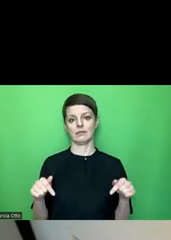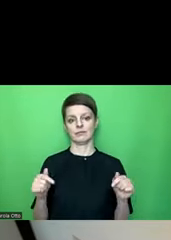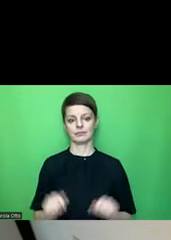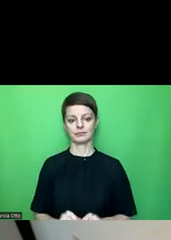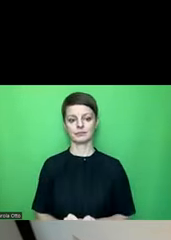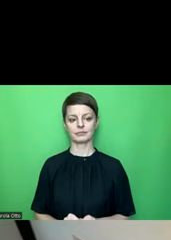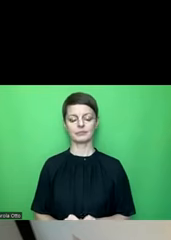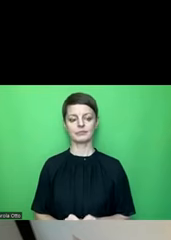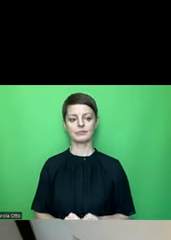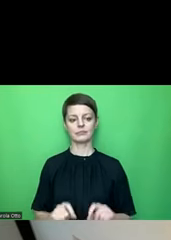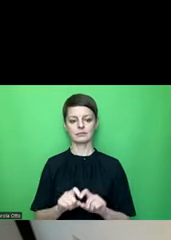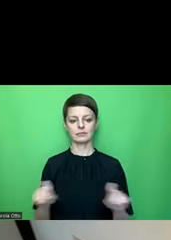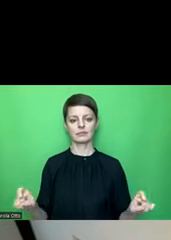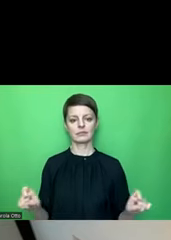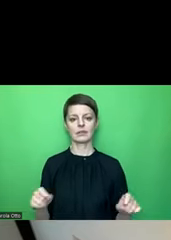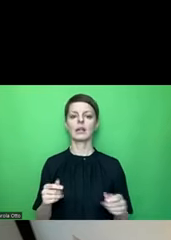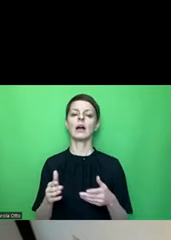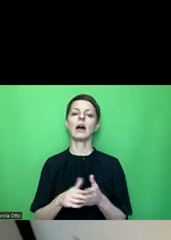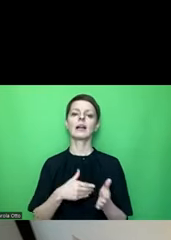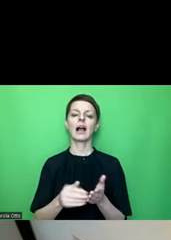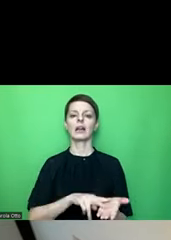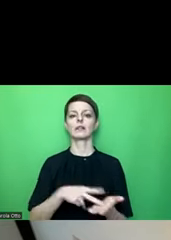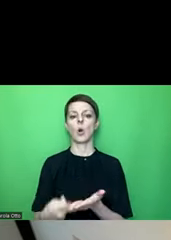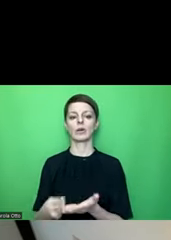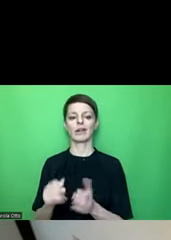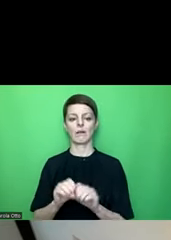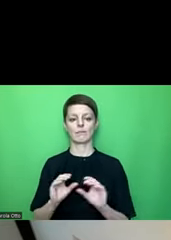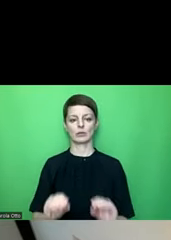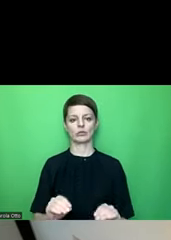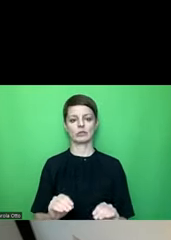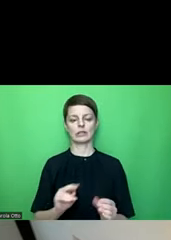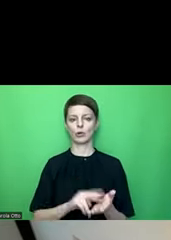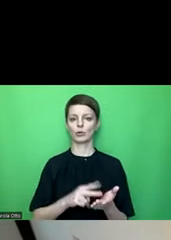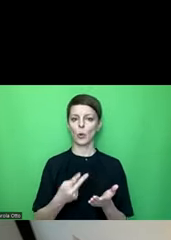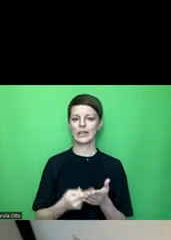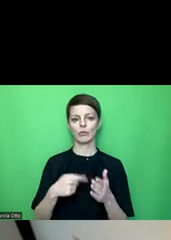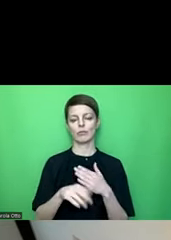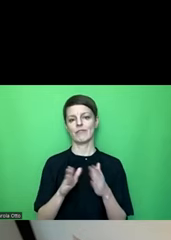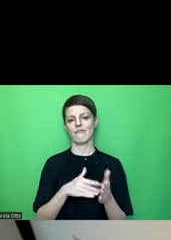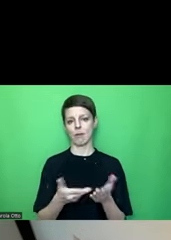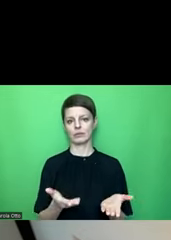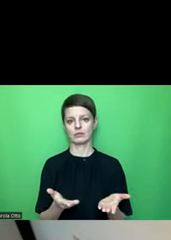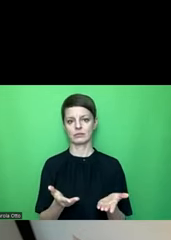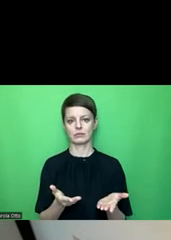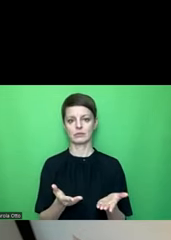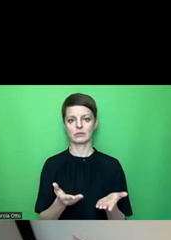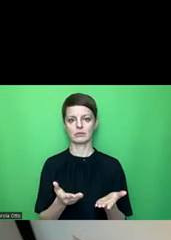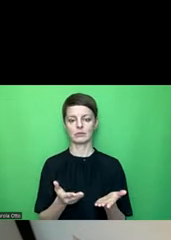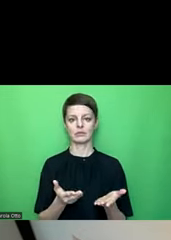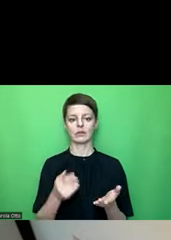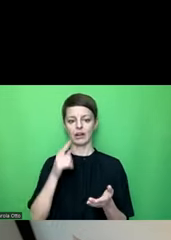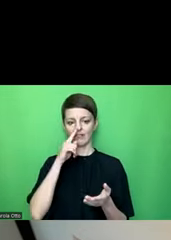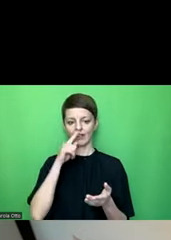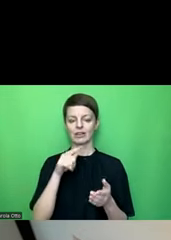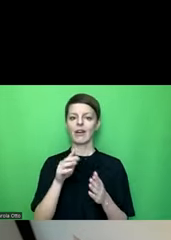ein sogenanntes Color Coding verwenden, also Codierung per Farbe, wenn sich die Farben um mindestens